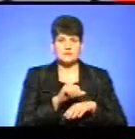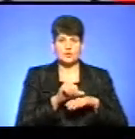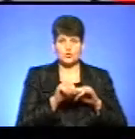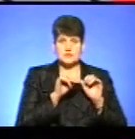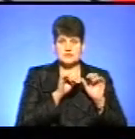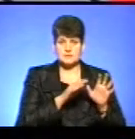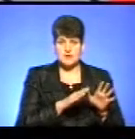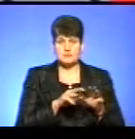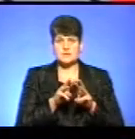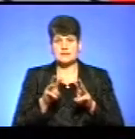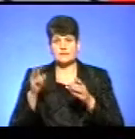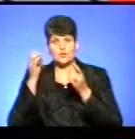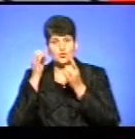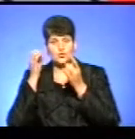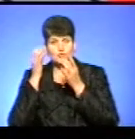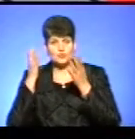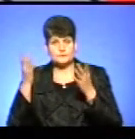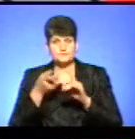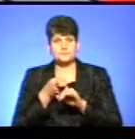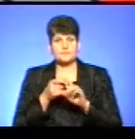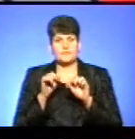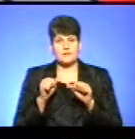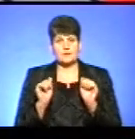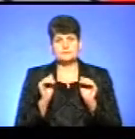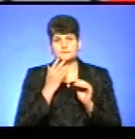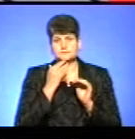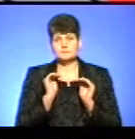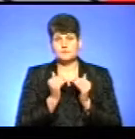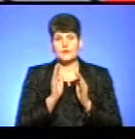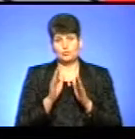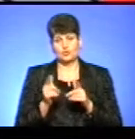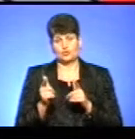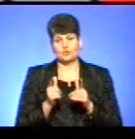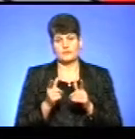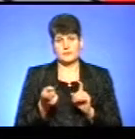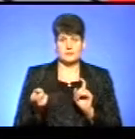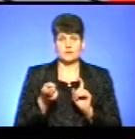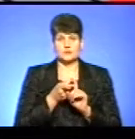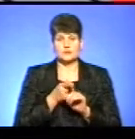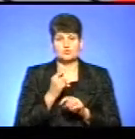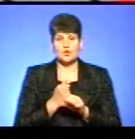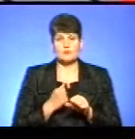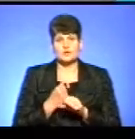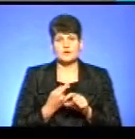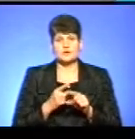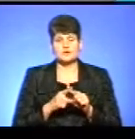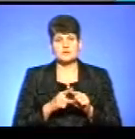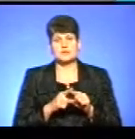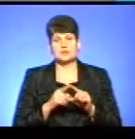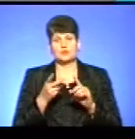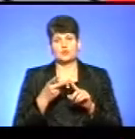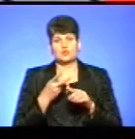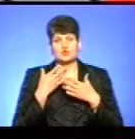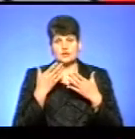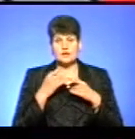Міністерство культури, де стосується прав національних меншин, буде готові включитися для того, щоб доопрацювати другого читання законопроекту до